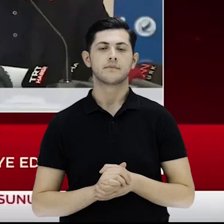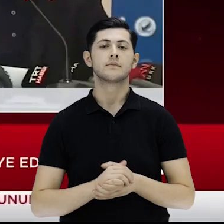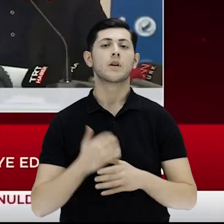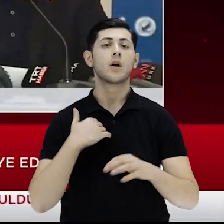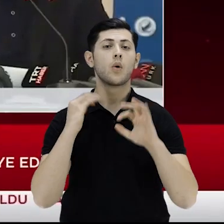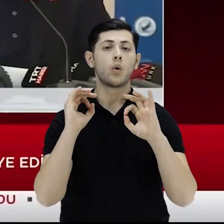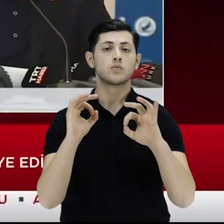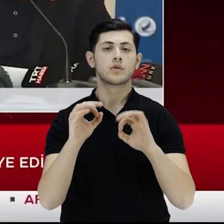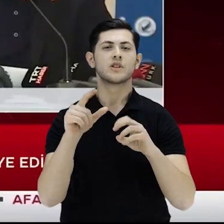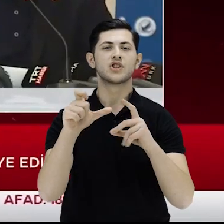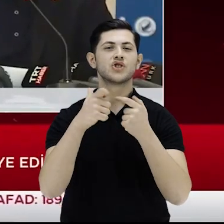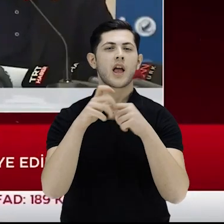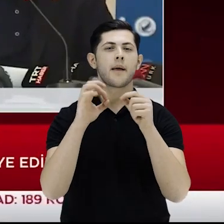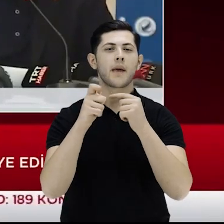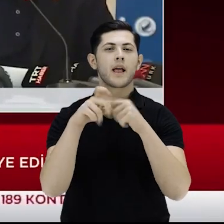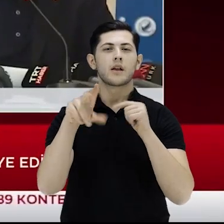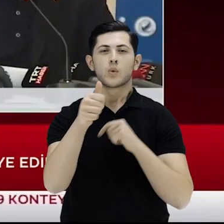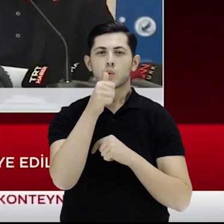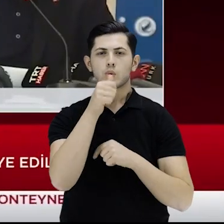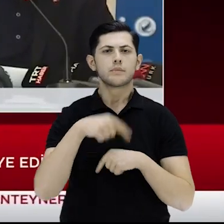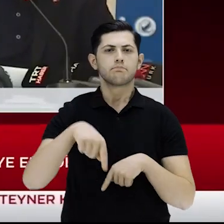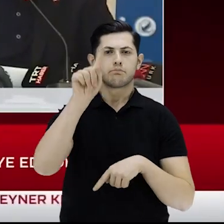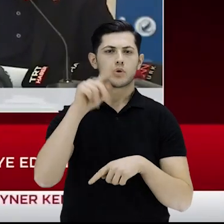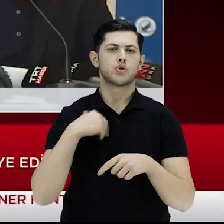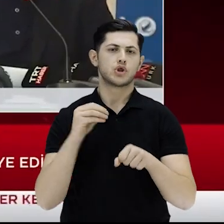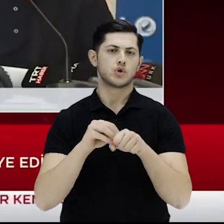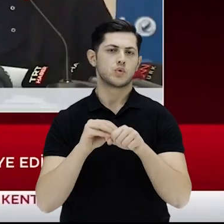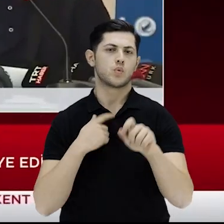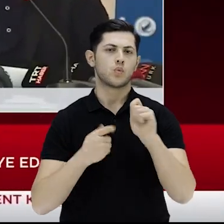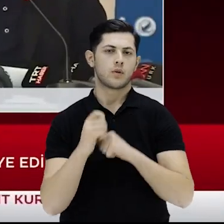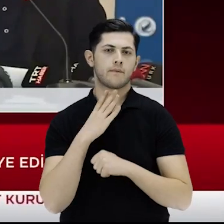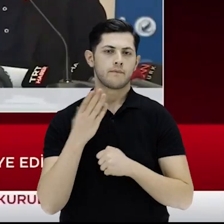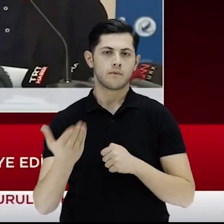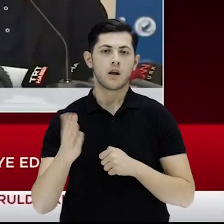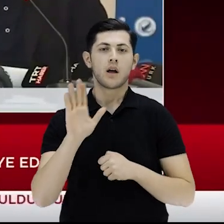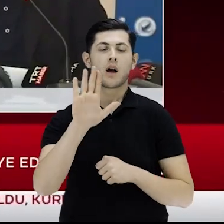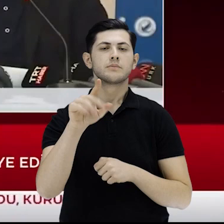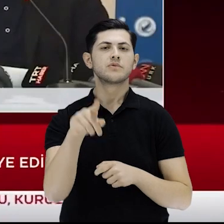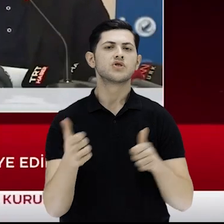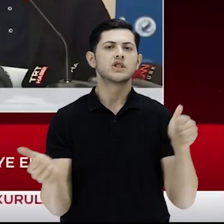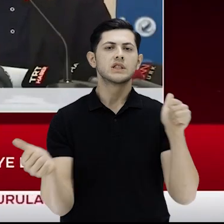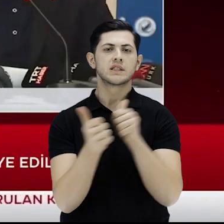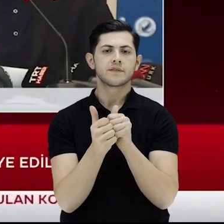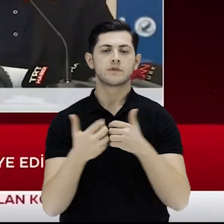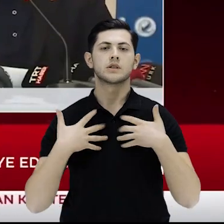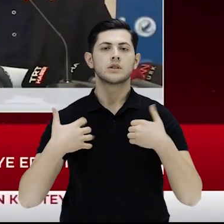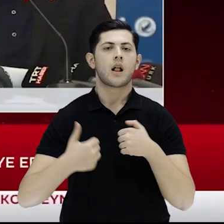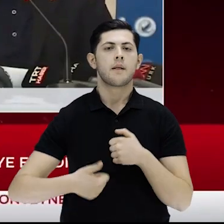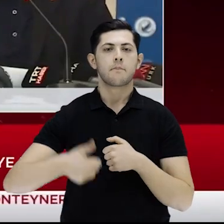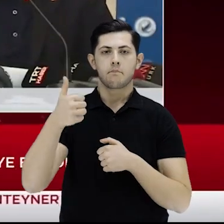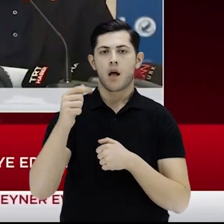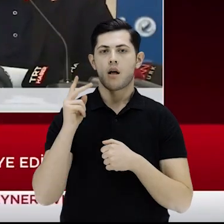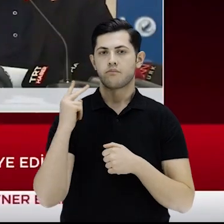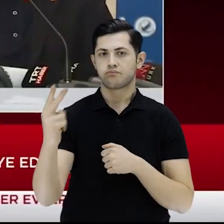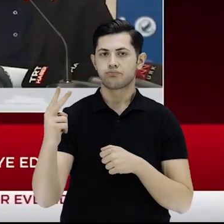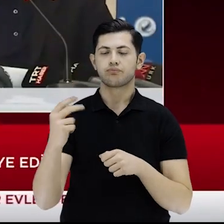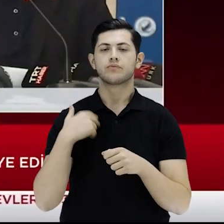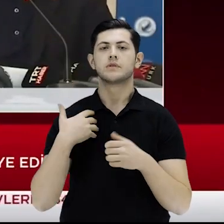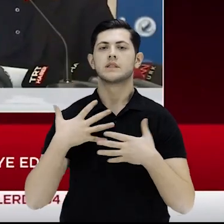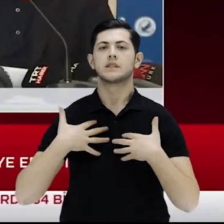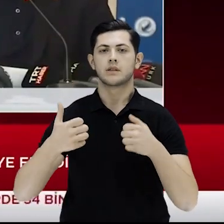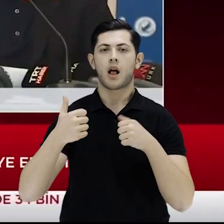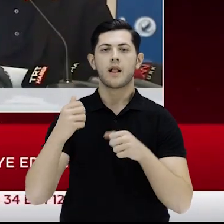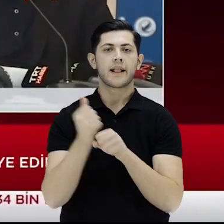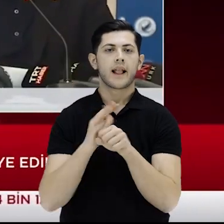Özellikle şebeke suları günlük ihtiyaçlarda kullanılıyor ve bu hem Sağlık Bakanlığımız, Halk Sağlığı Genel